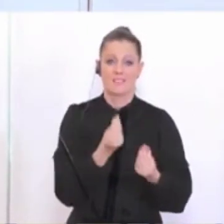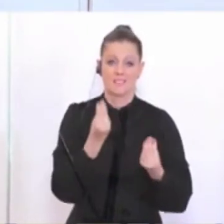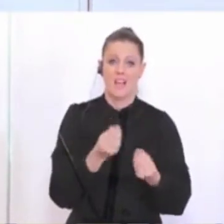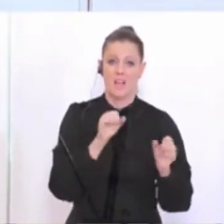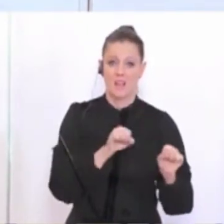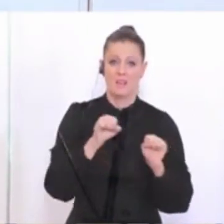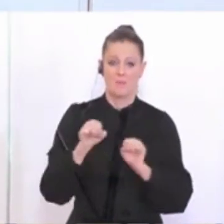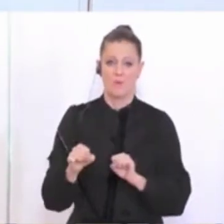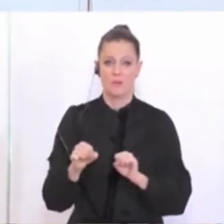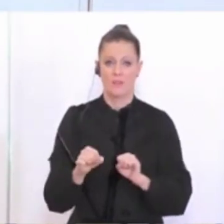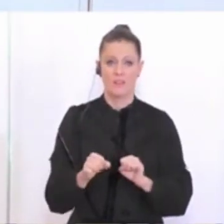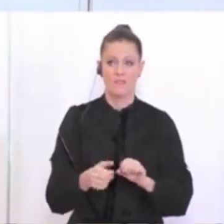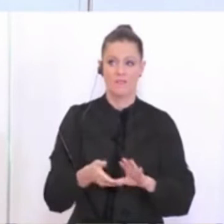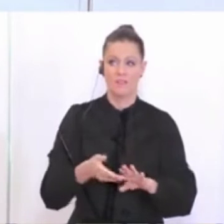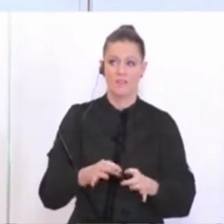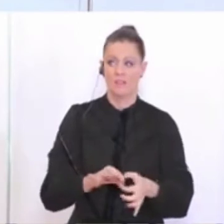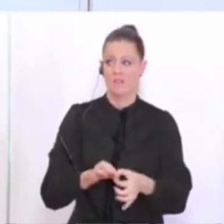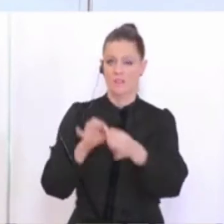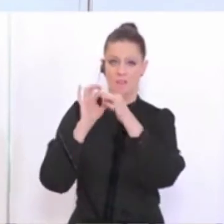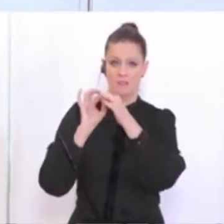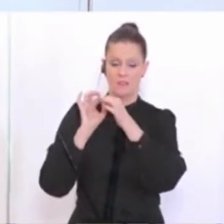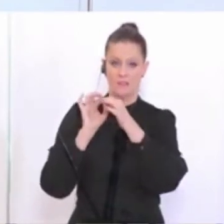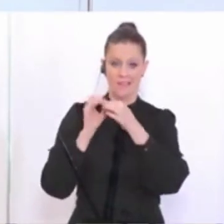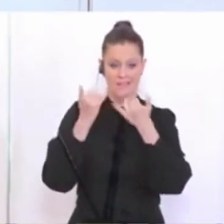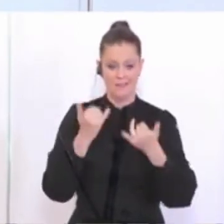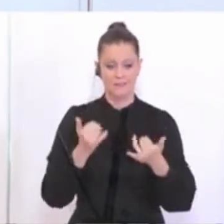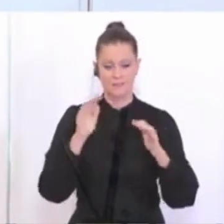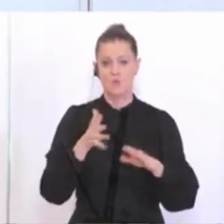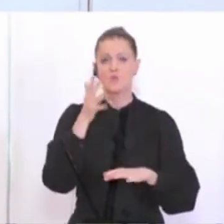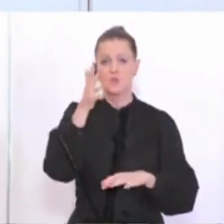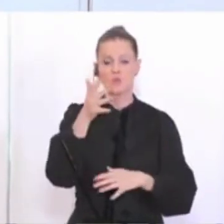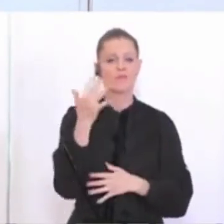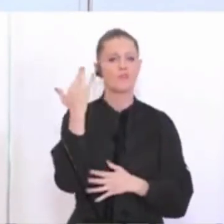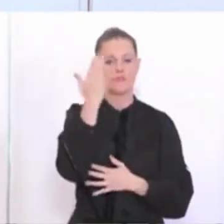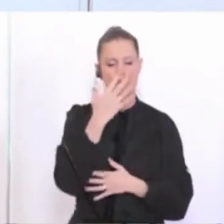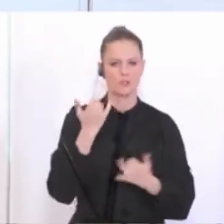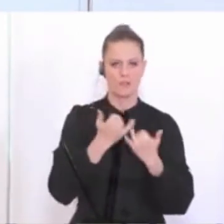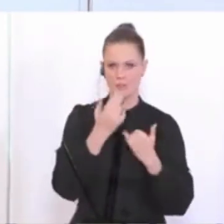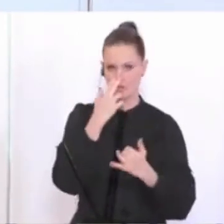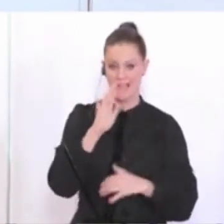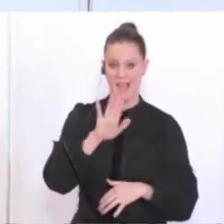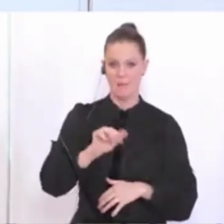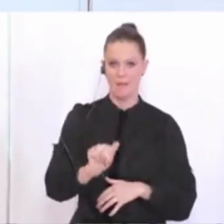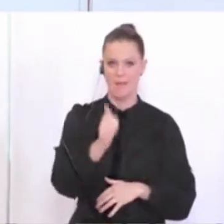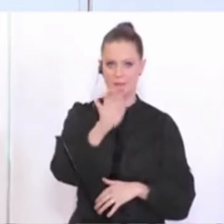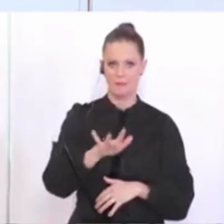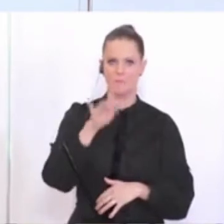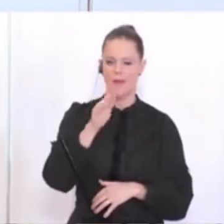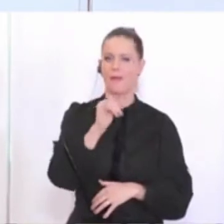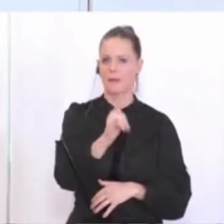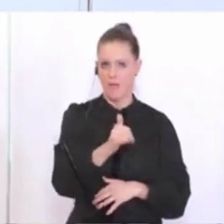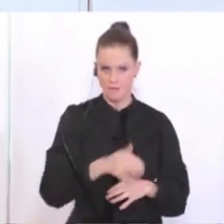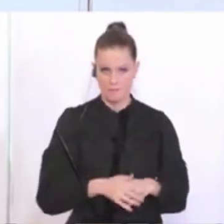die Gegenwart oder Vergangenheit dilettieren. Ich kann nur sagen, was wir uns für die Zukunft vorstellen. Ab 1. Mai, ja, das ist